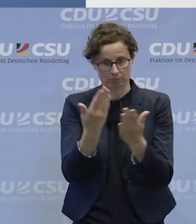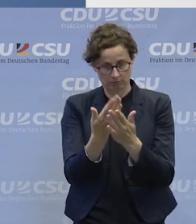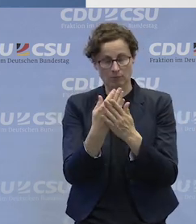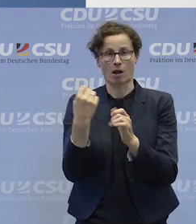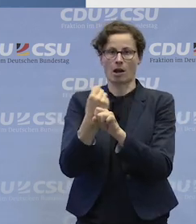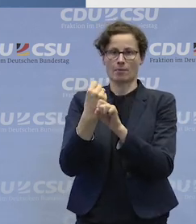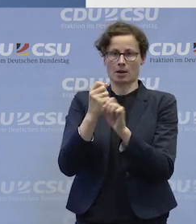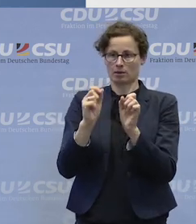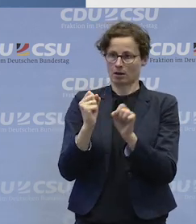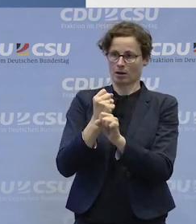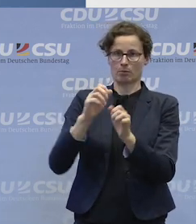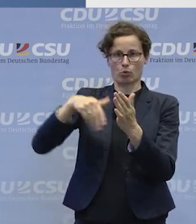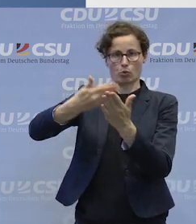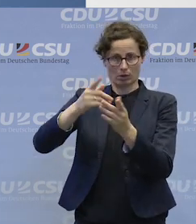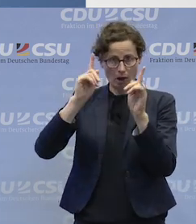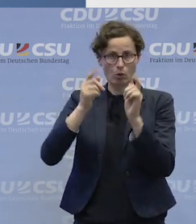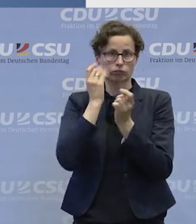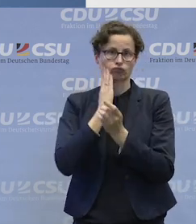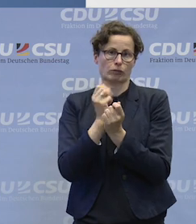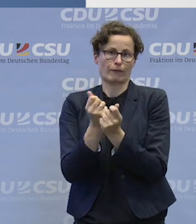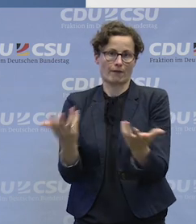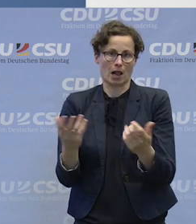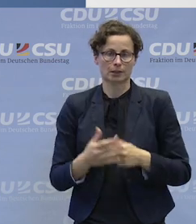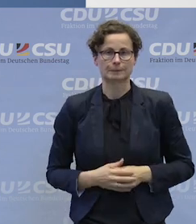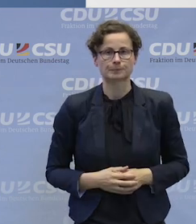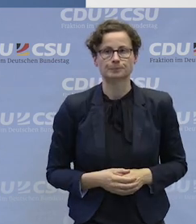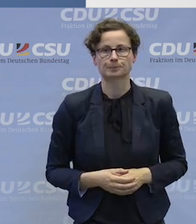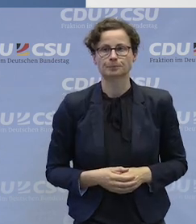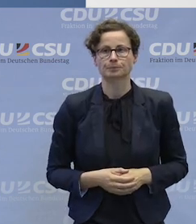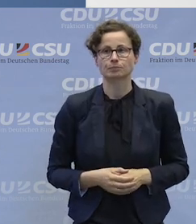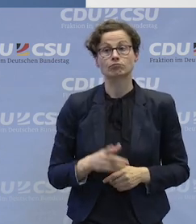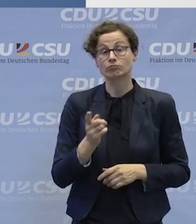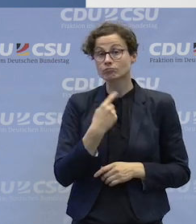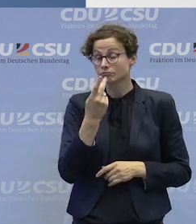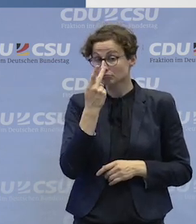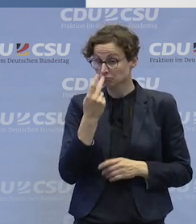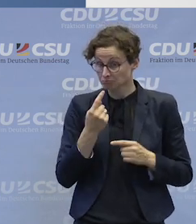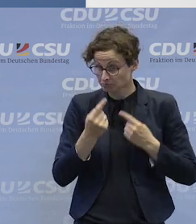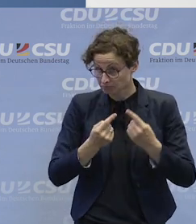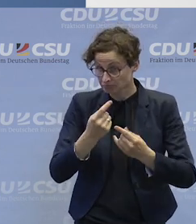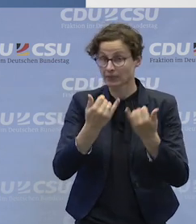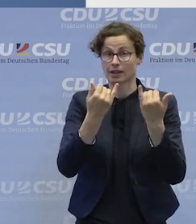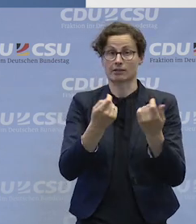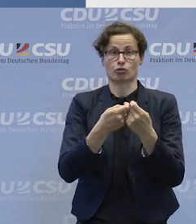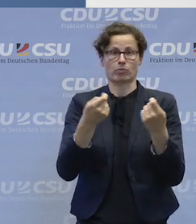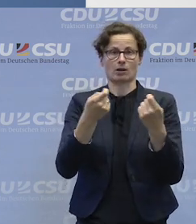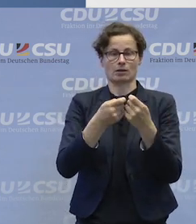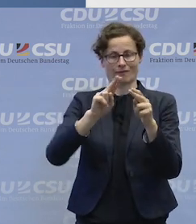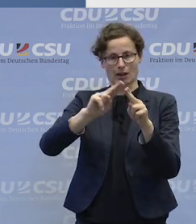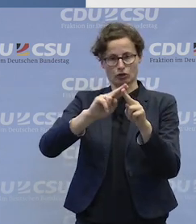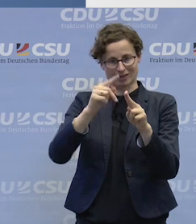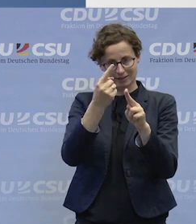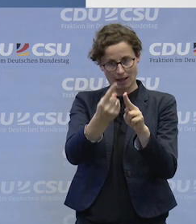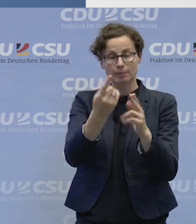der Teilhabe zu entwickeln. Und dann sehen wir eben spannend auch die Möglichkeit aus Werkstätten, Integrationsfirmen zu